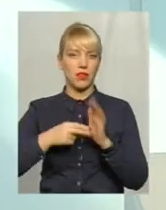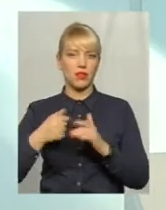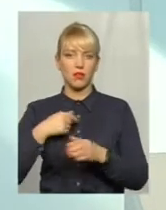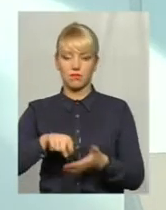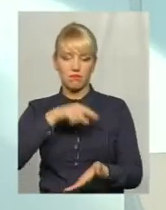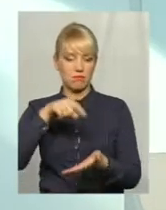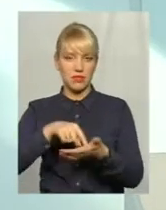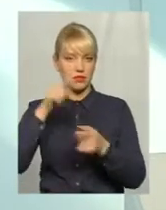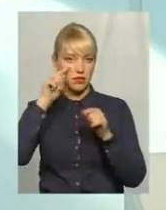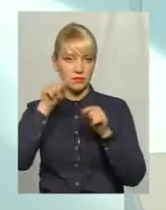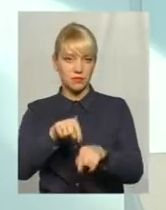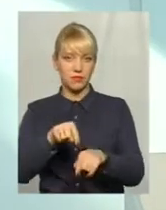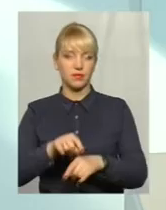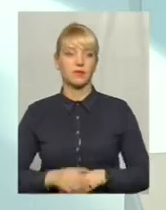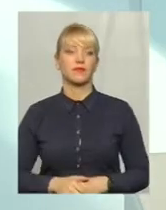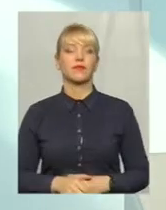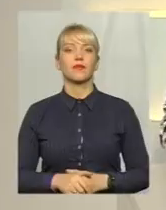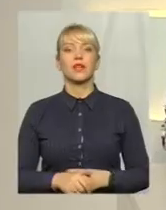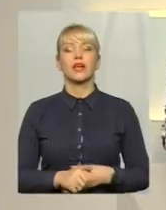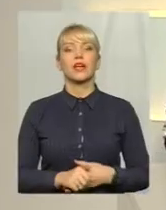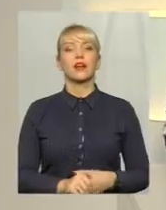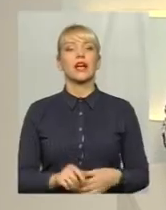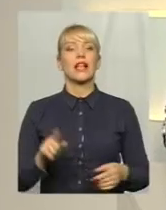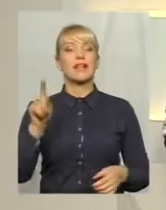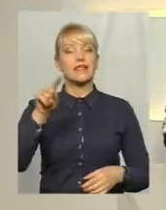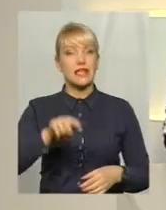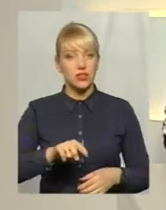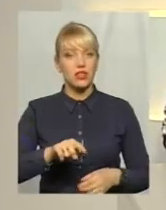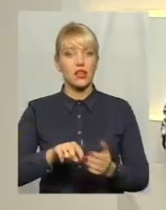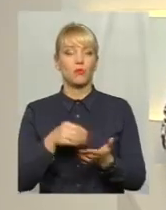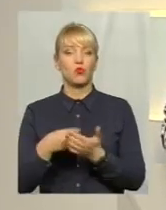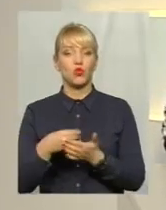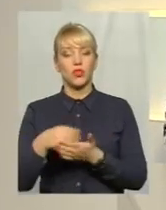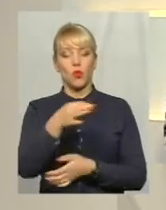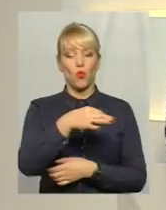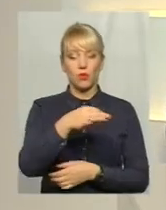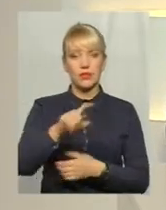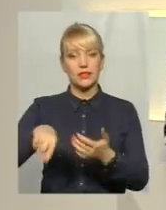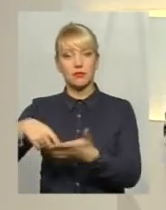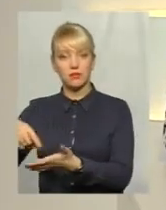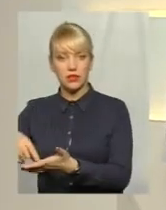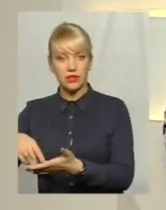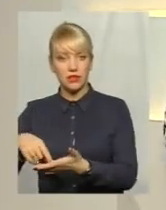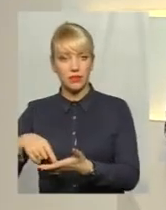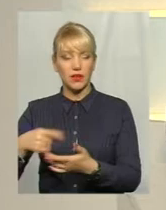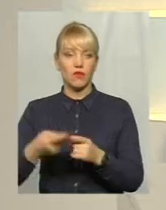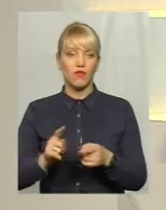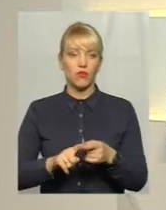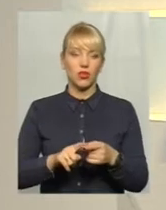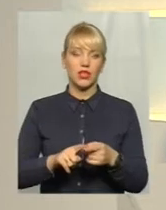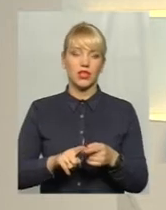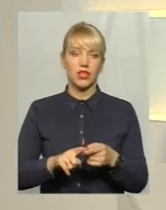далі і області торкнемось. Але все ж таки бюджети області і міста, вони, через те, що є міра